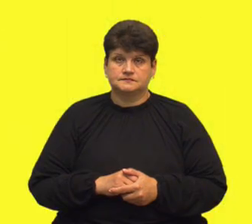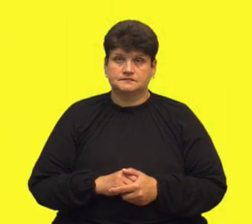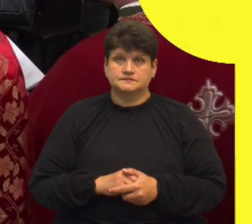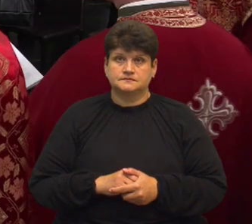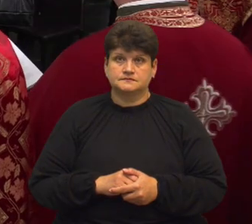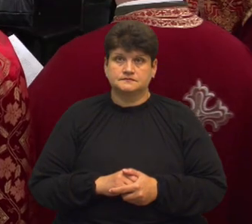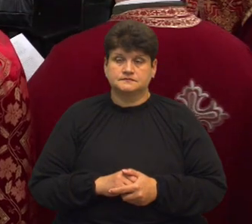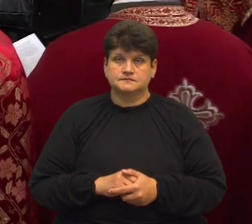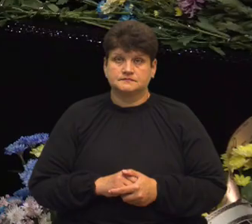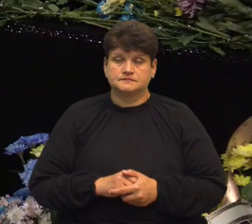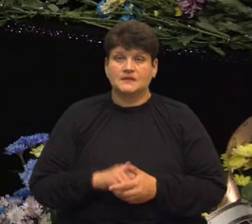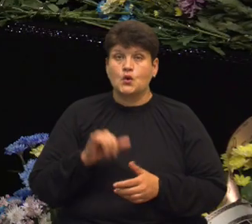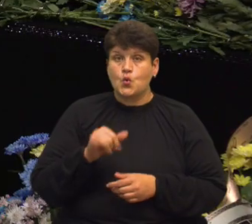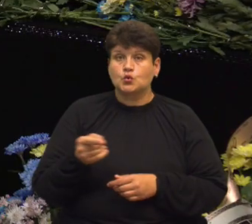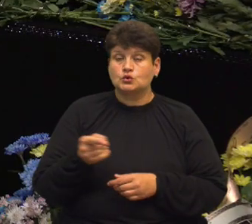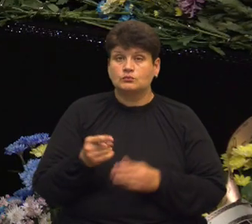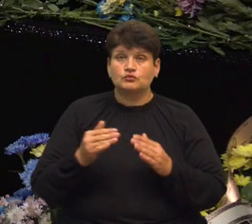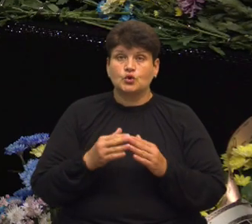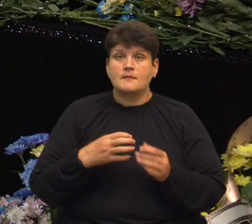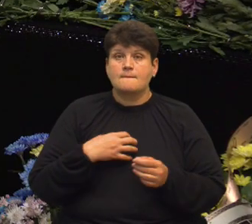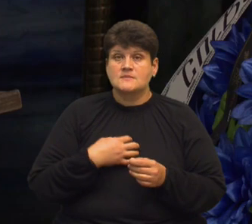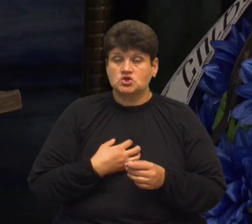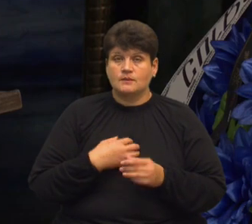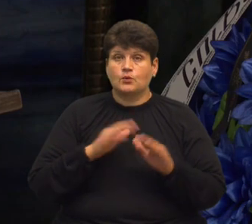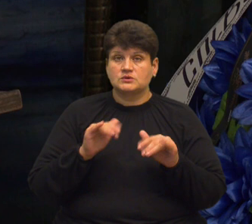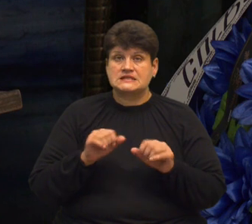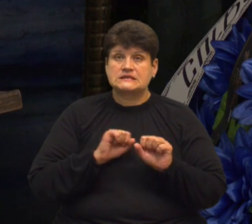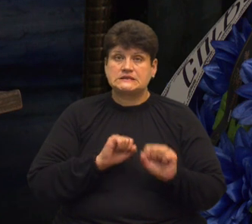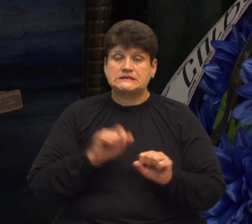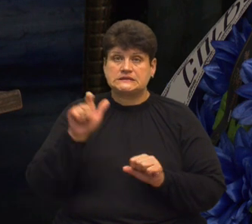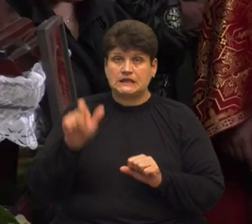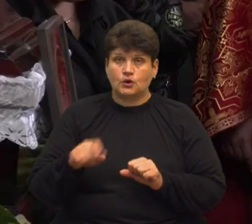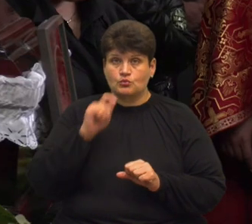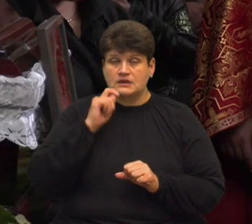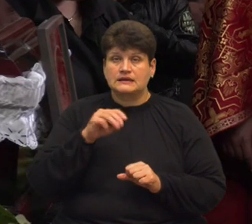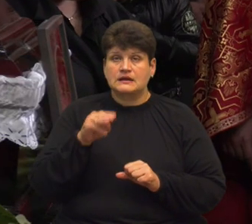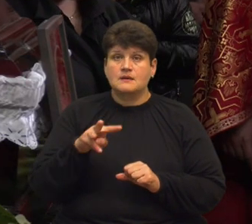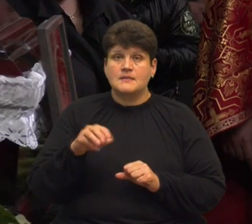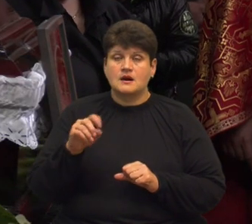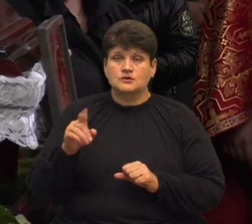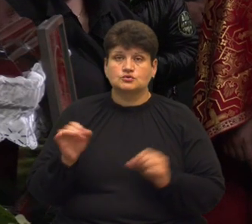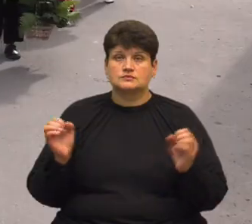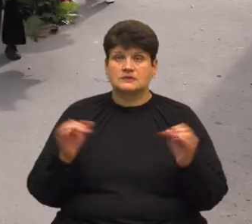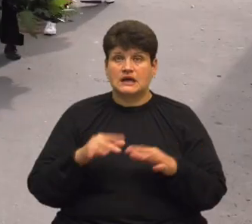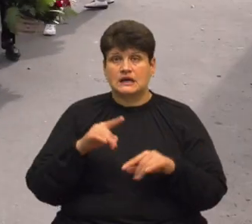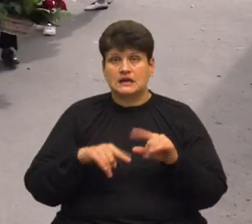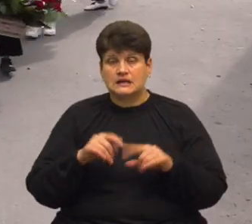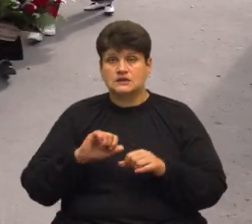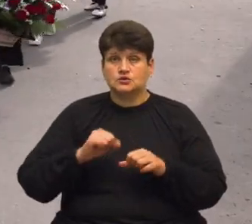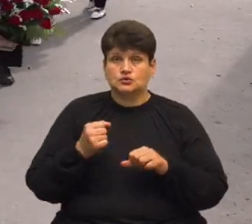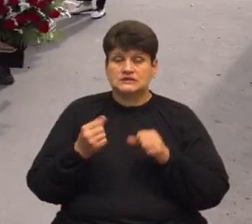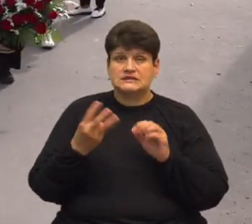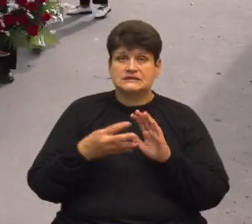У Тернополі в Домі Печалі попрощали зі захисником України Тарасом Мазуром. Тут зібрались його рідні та друзі. 39